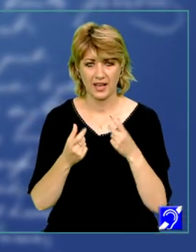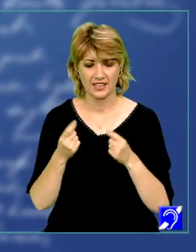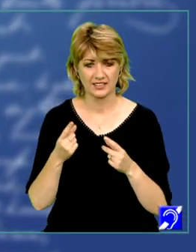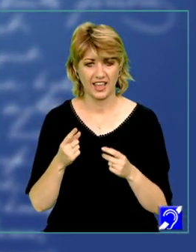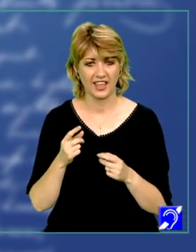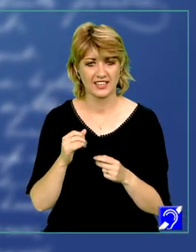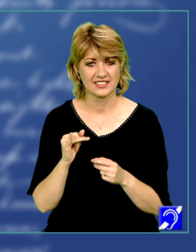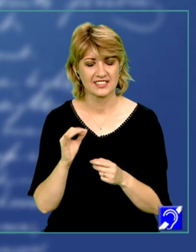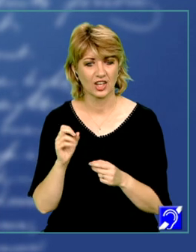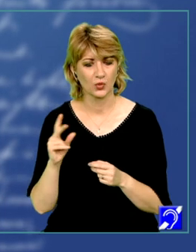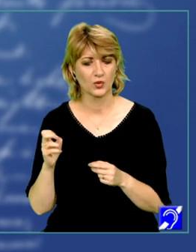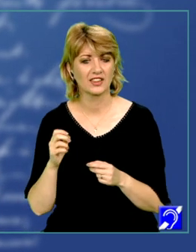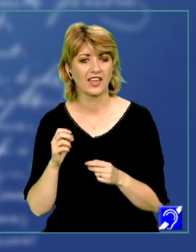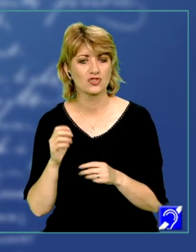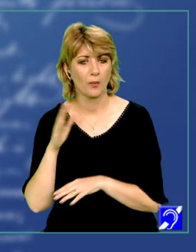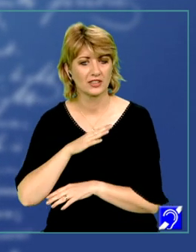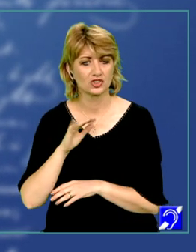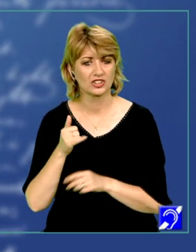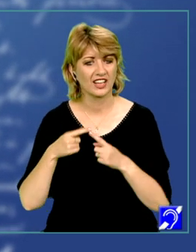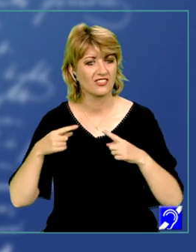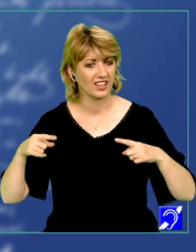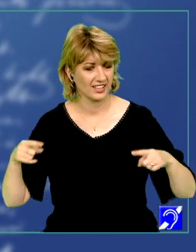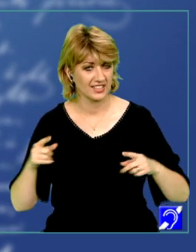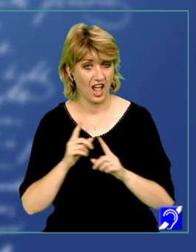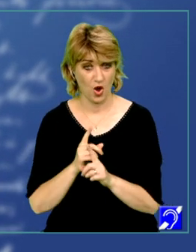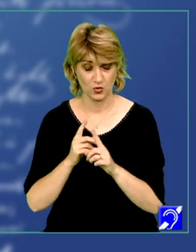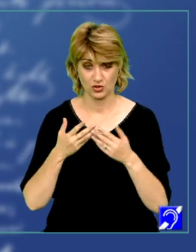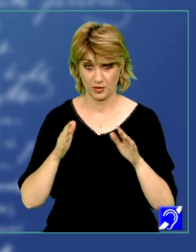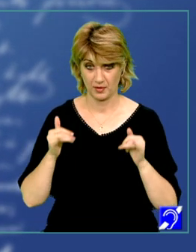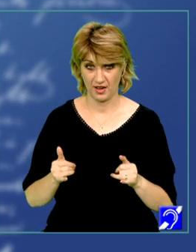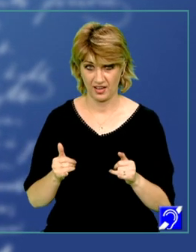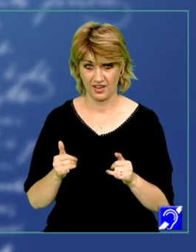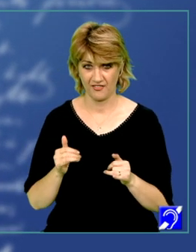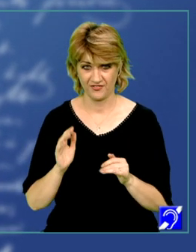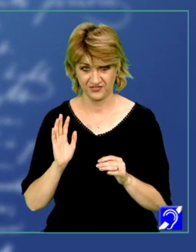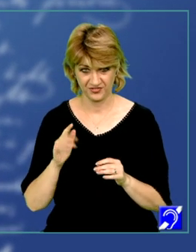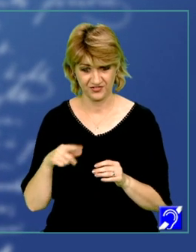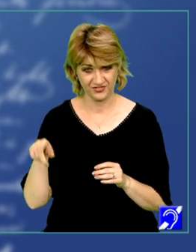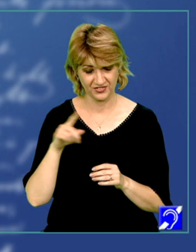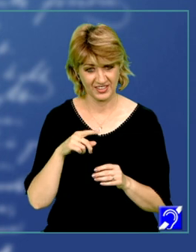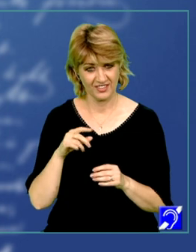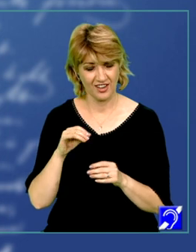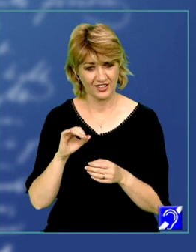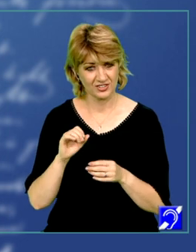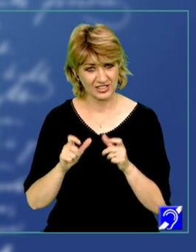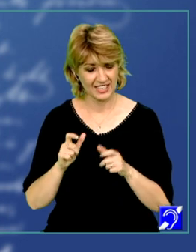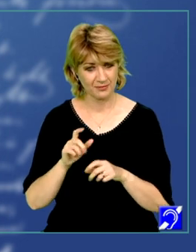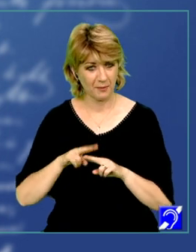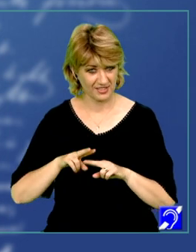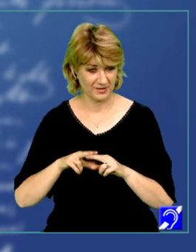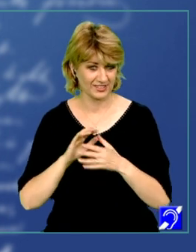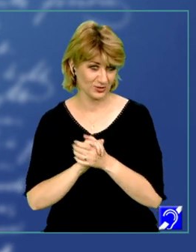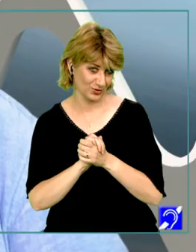geometrice de integrare și diferențiere. La cursul care începe chiar acum, veți studia și voi analiza matematică. Succes!